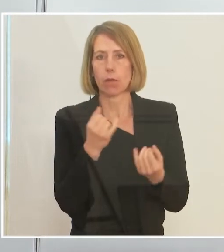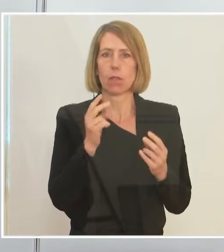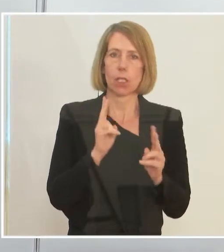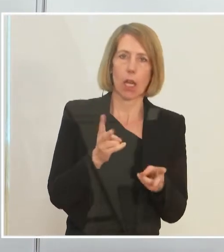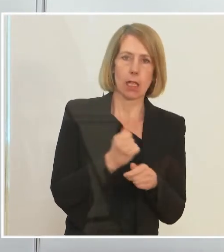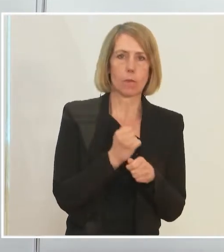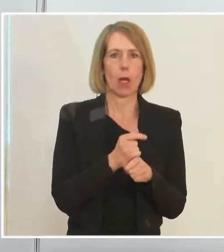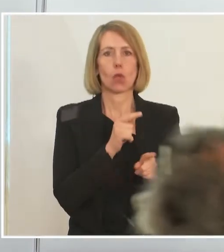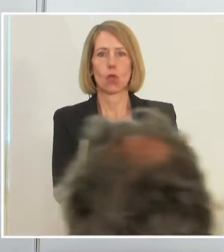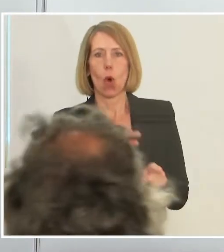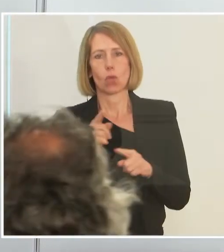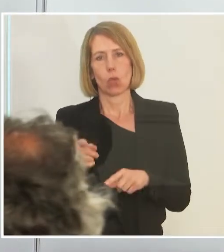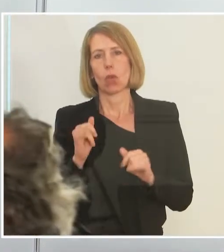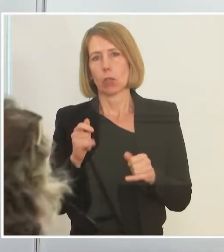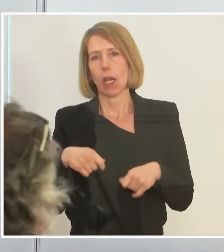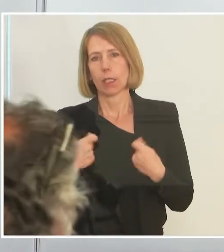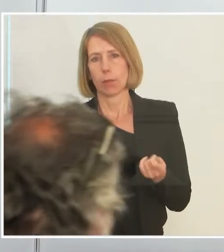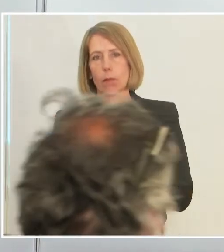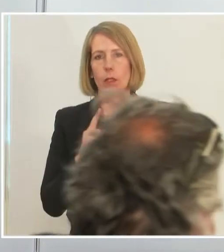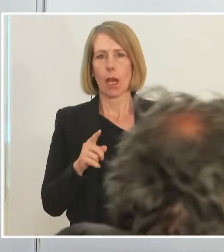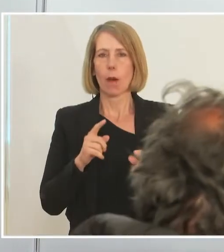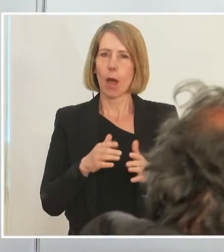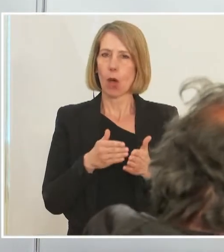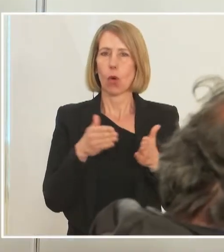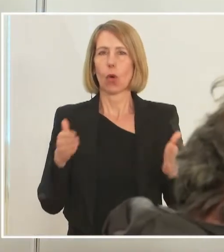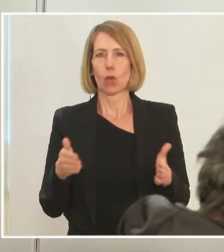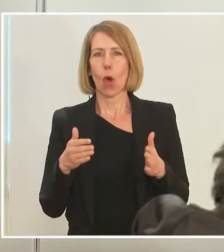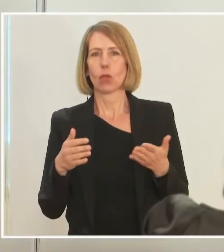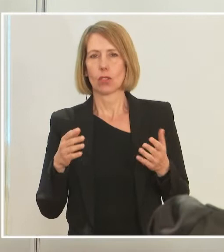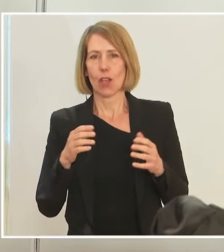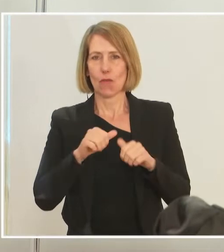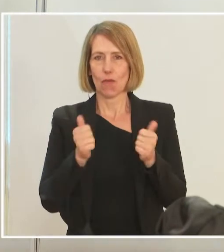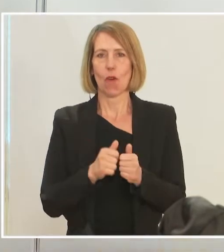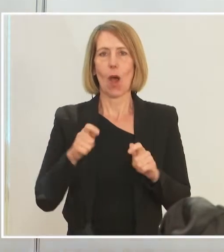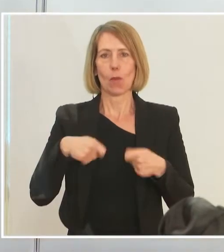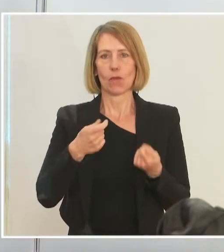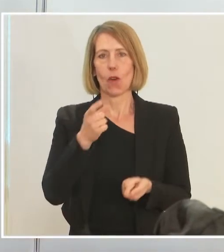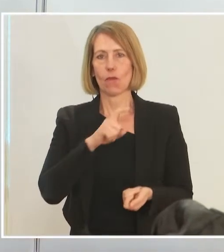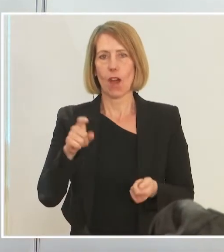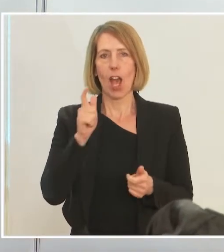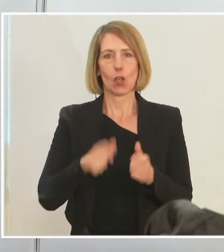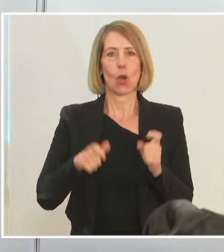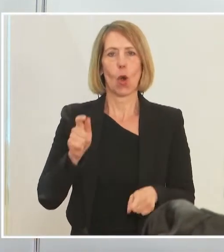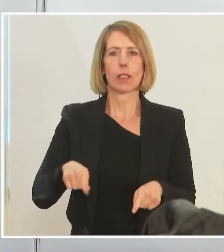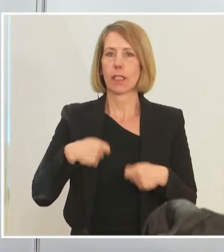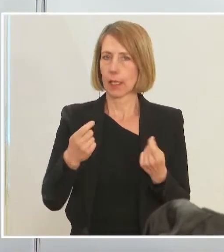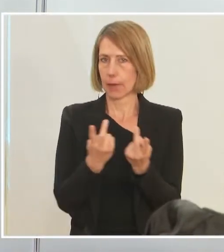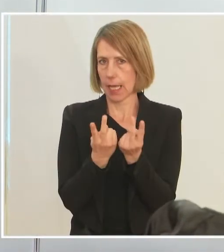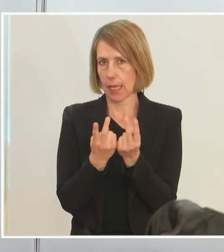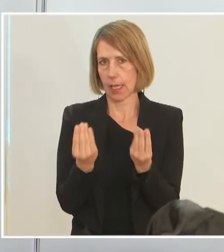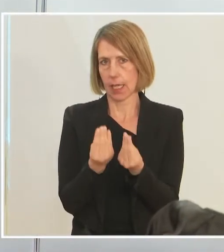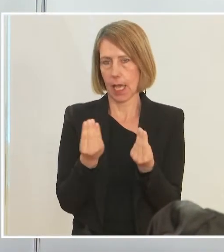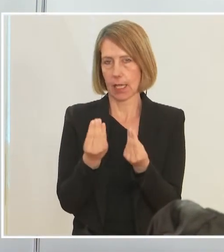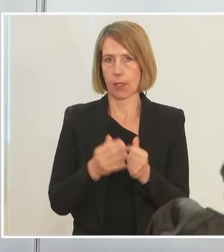sollte, aber die große Linie wird eigentlich von allen Fachleuten ähnlich gesehen. Und lassen Sie mich diese große